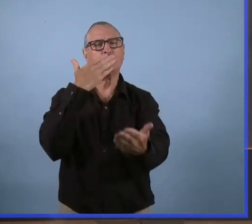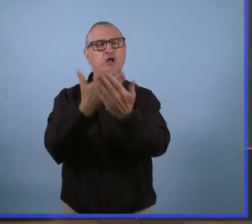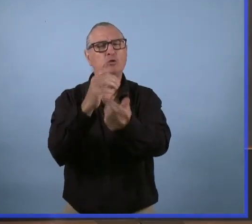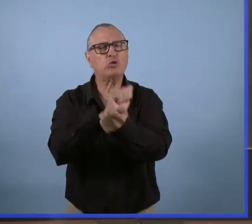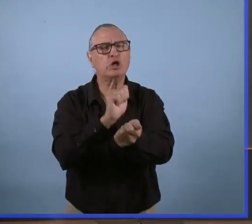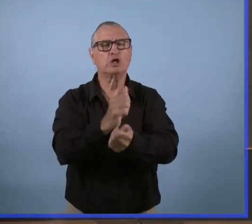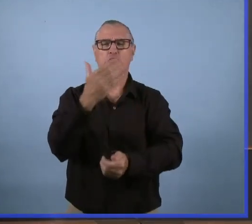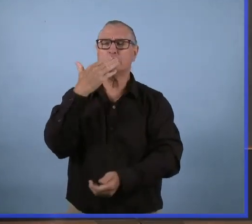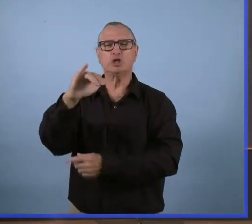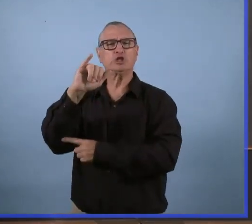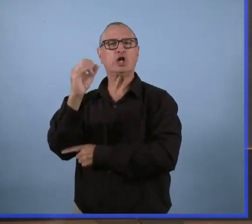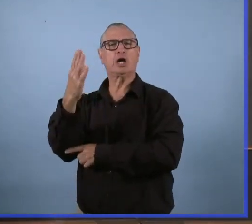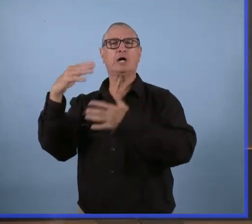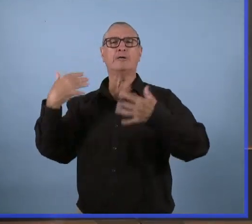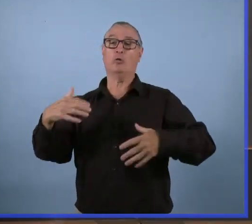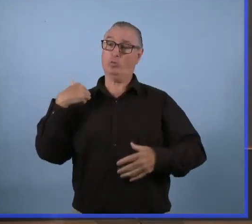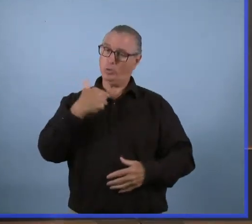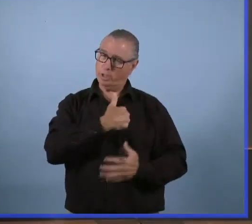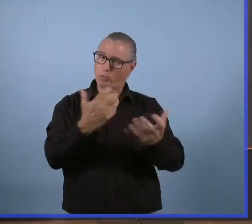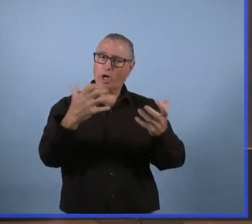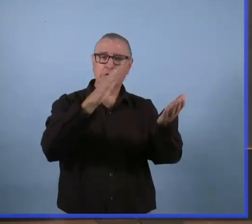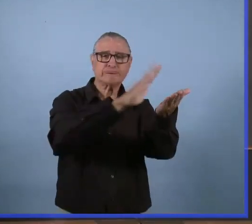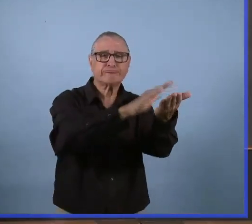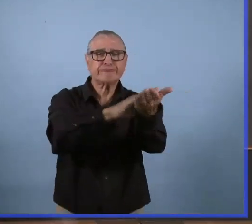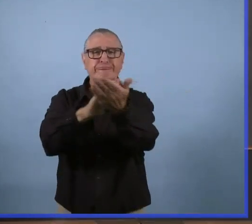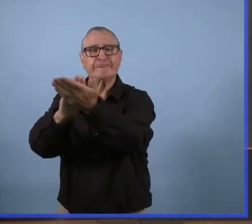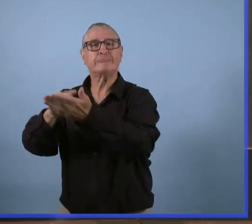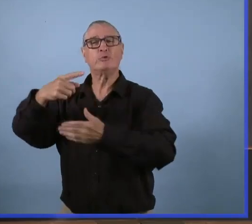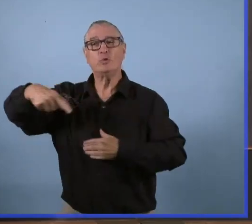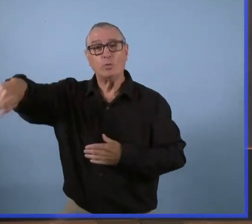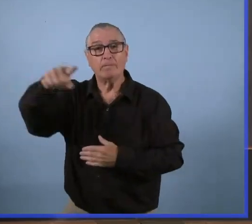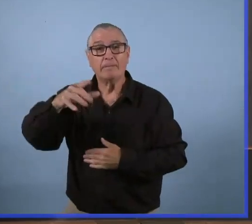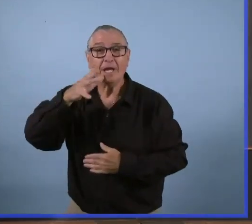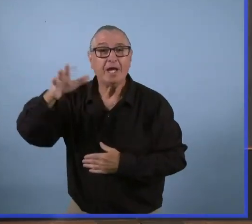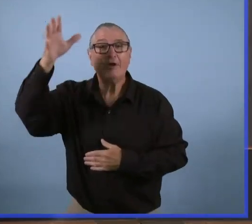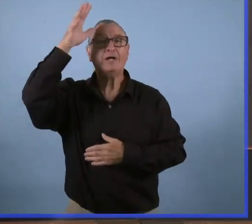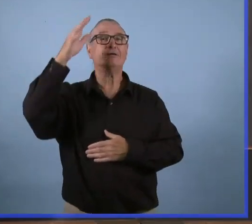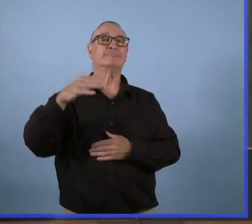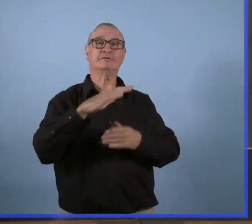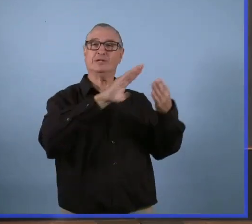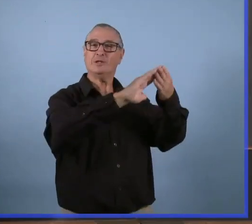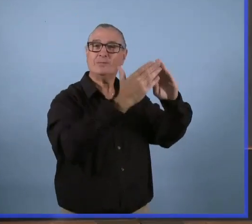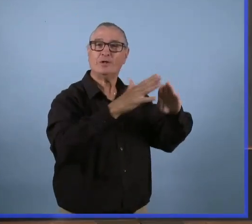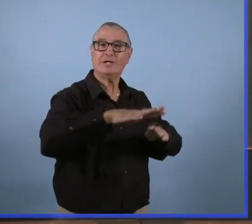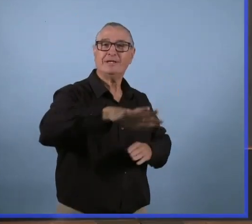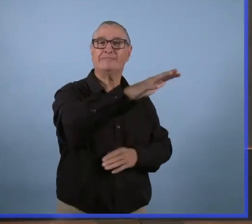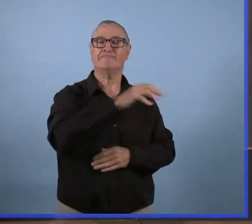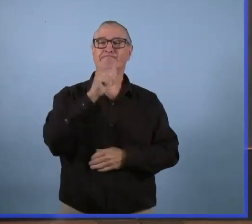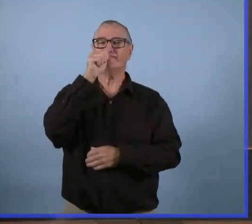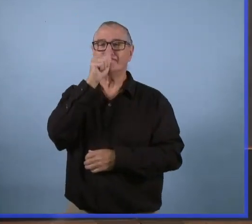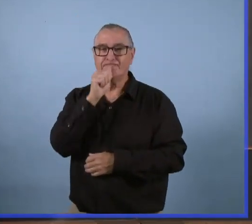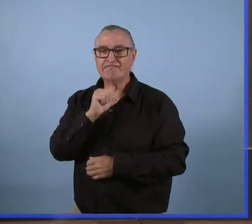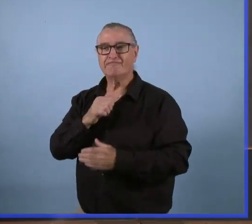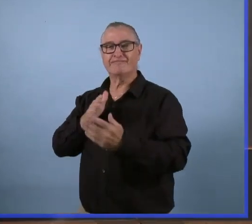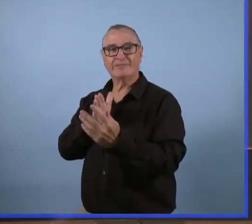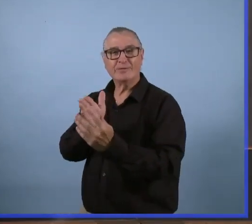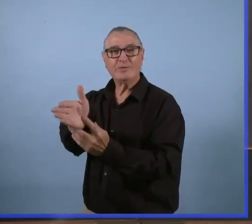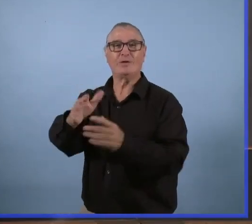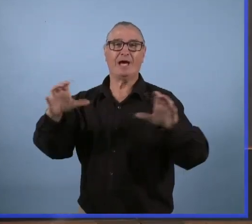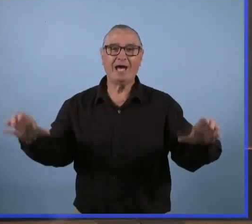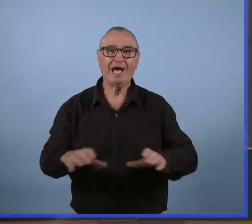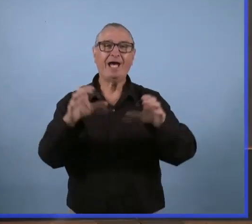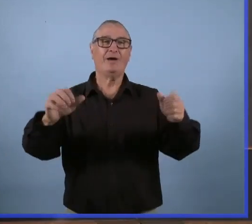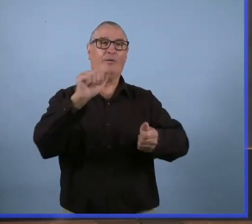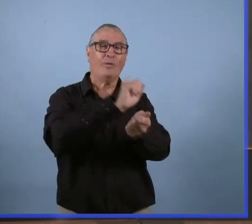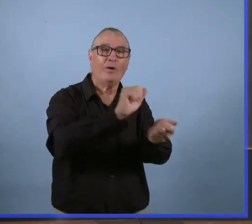dû naviguer dans cette pandémie en jonglant la garde des enfants et je les applaudis pour leurs efforts. On continue la